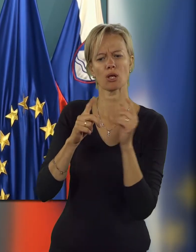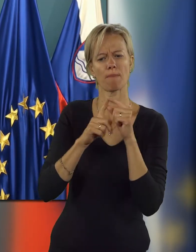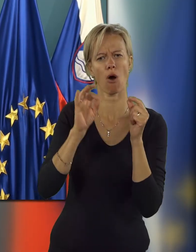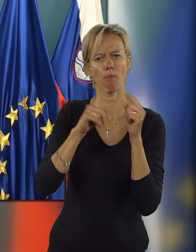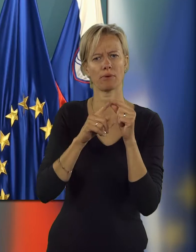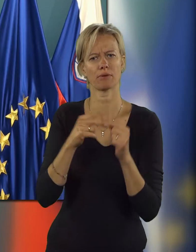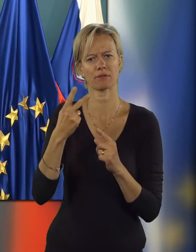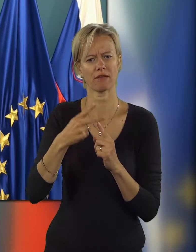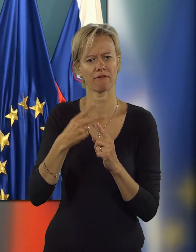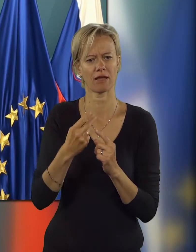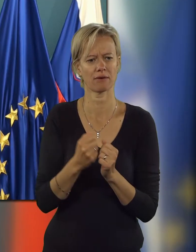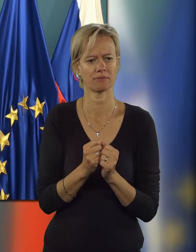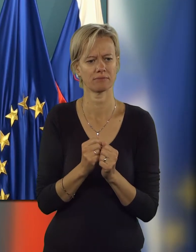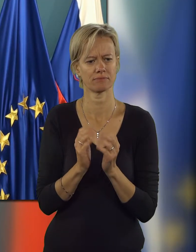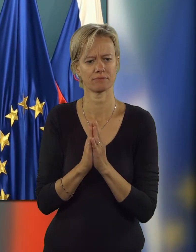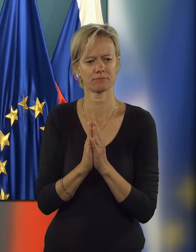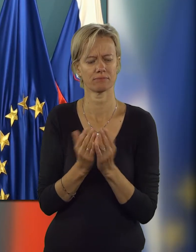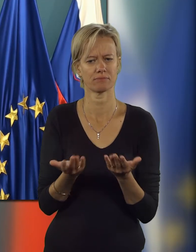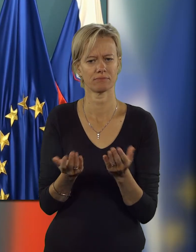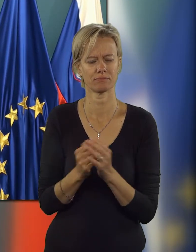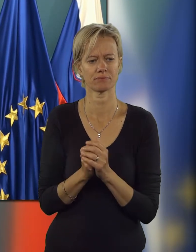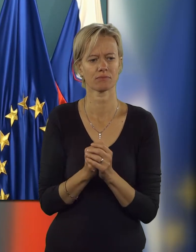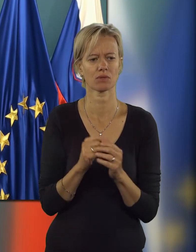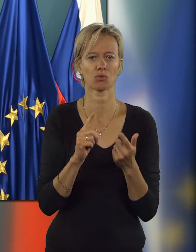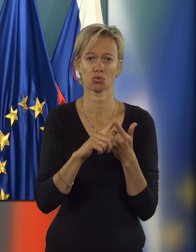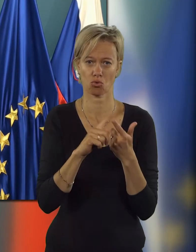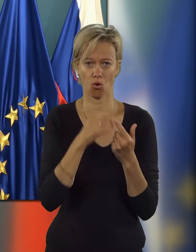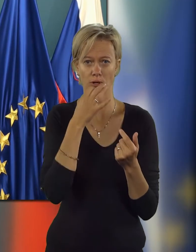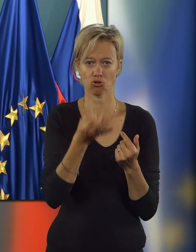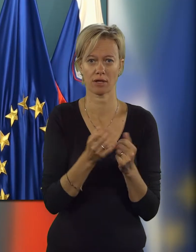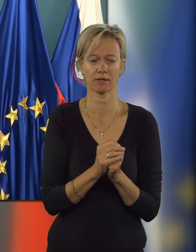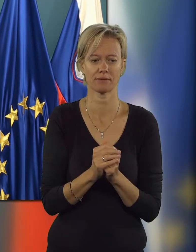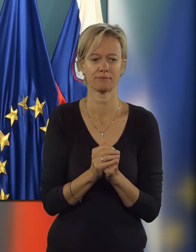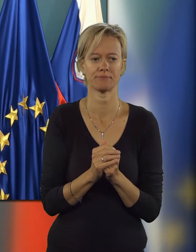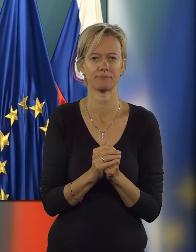poprtega in tudi Slovenija na temo današnje vse vlade. To je drugo vprašanje.